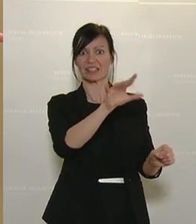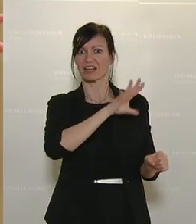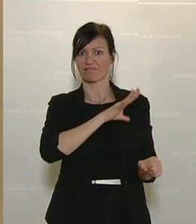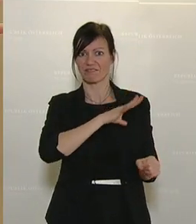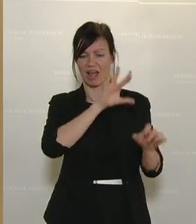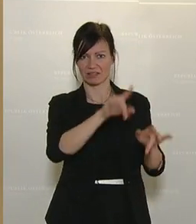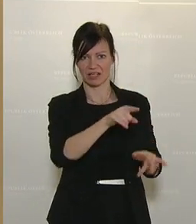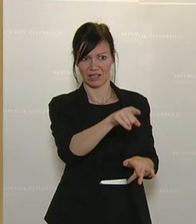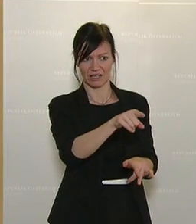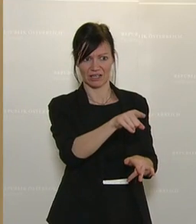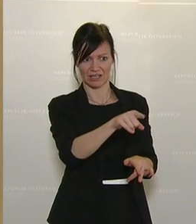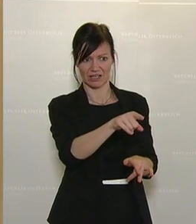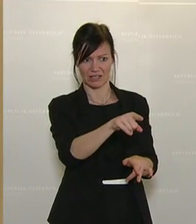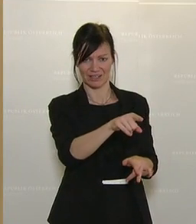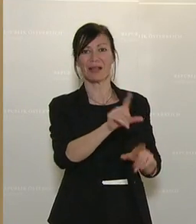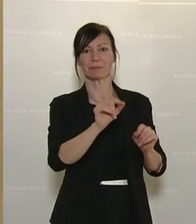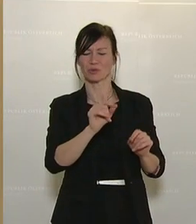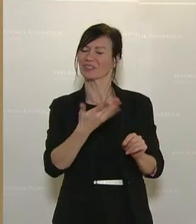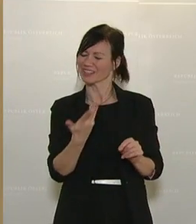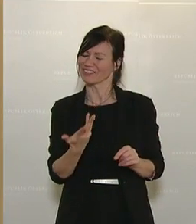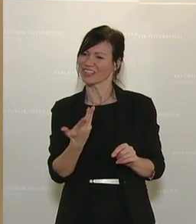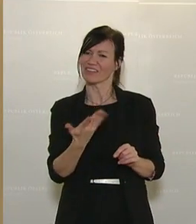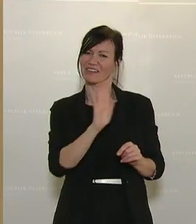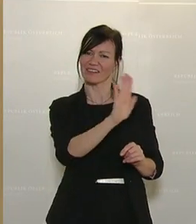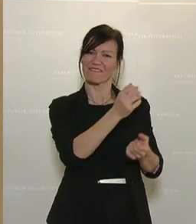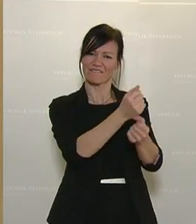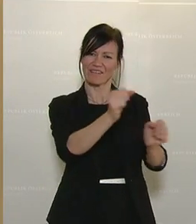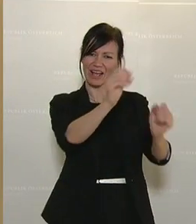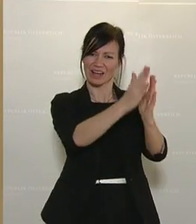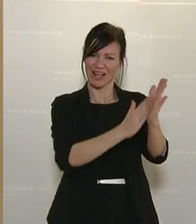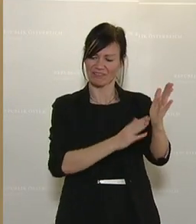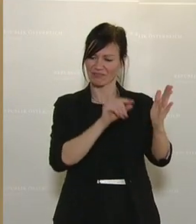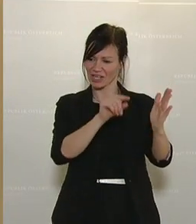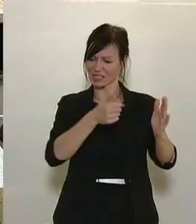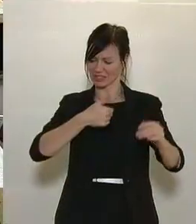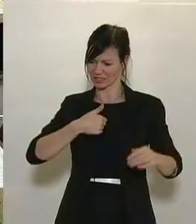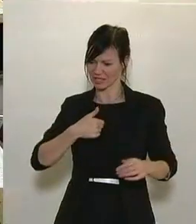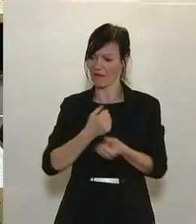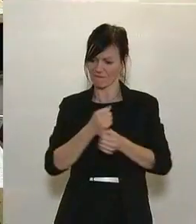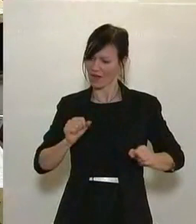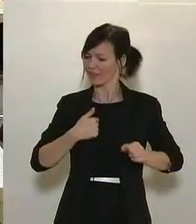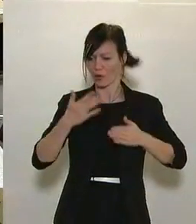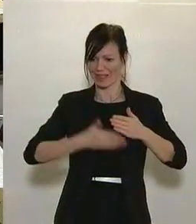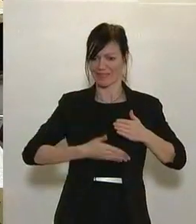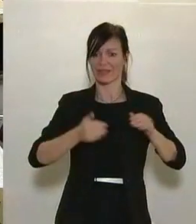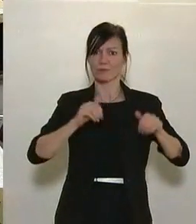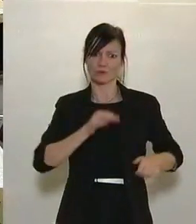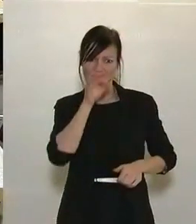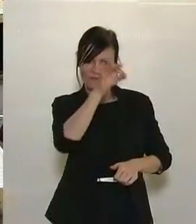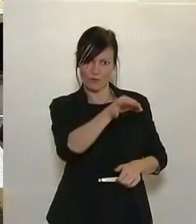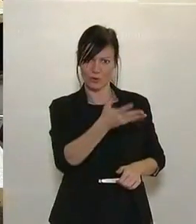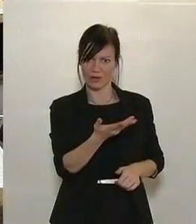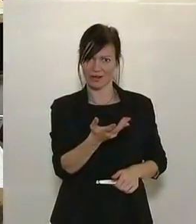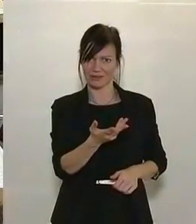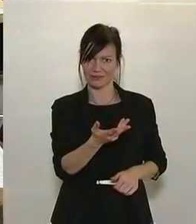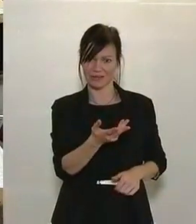des Einzelnen endet dann, wenn die Freiheit des anderen beginnt. Und ich glaube, dieses Zitat müssen wir uns schon als Maßstab als Parlamentarier